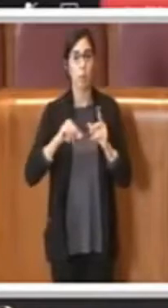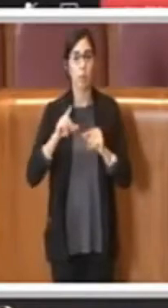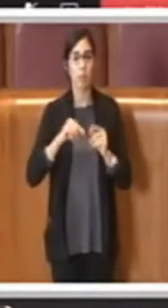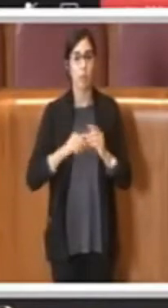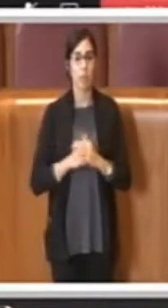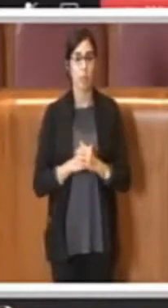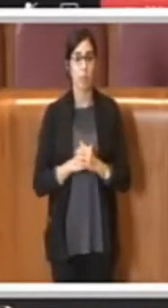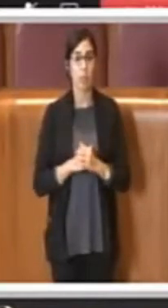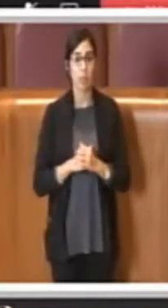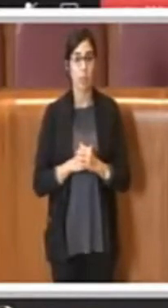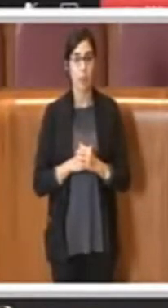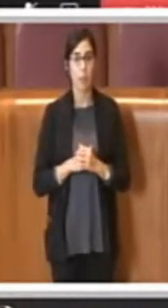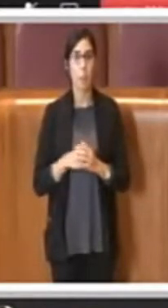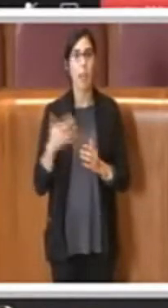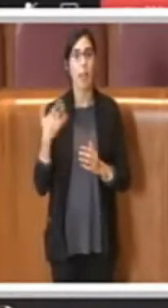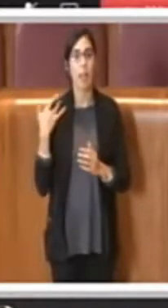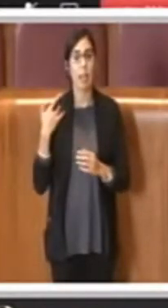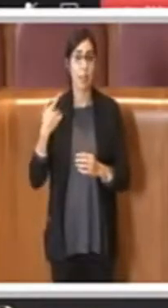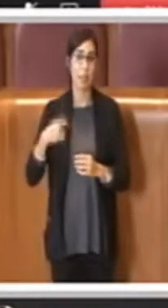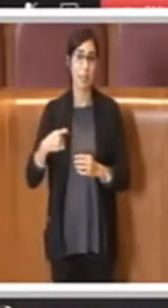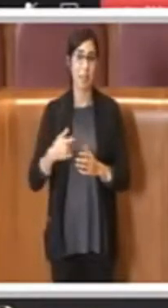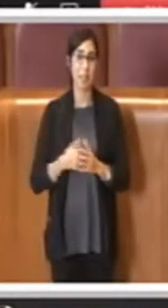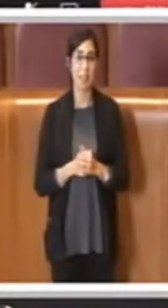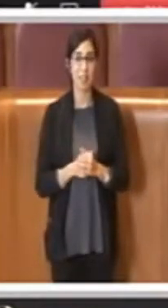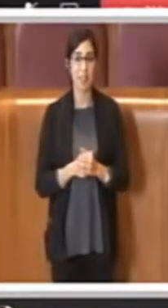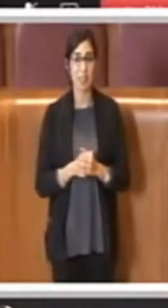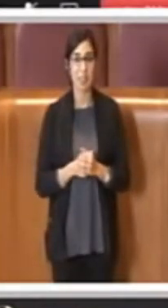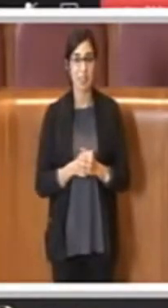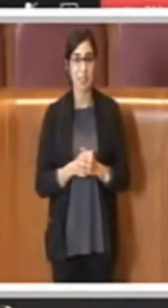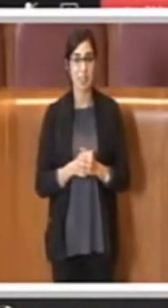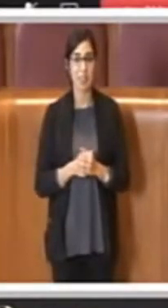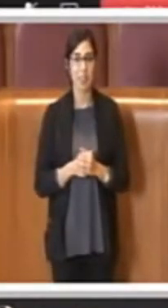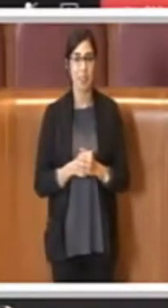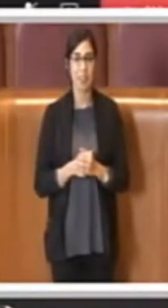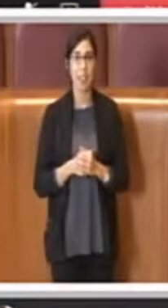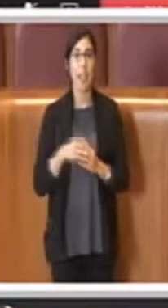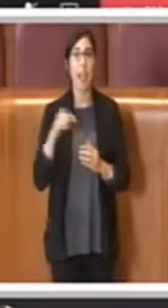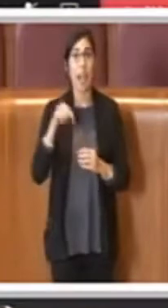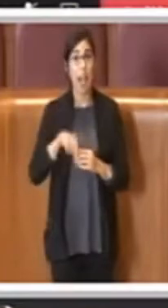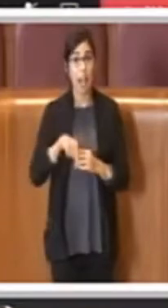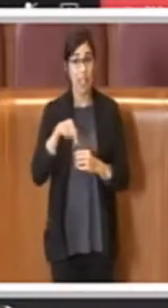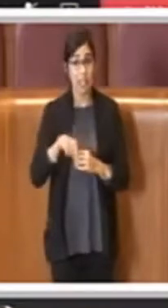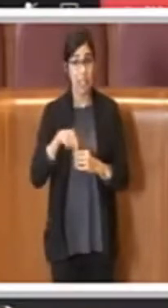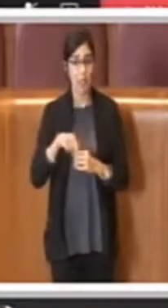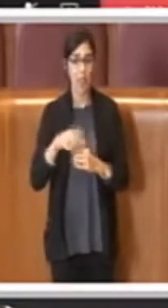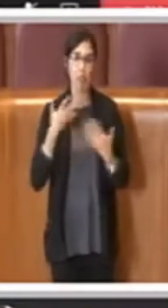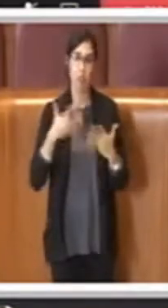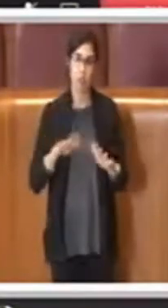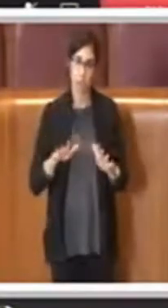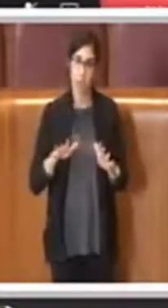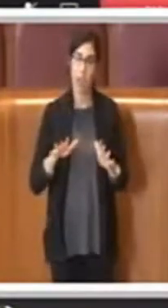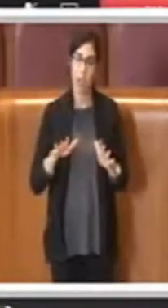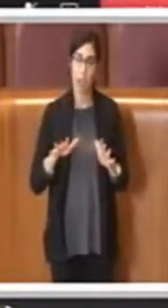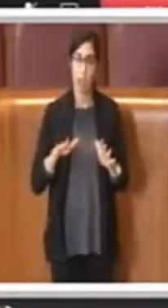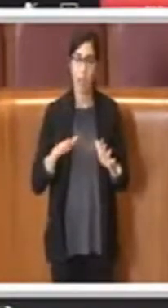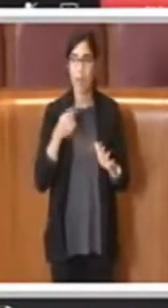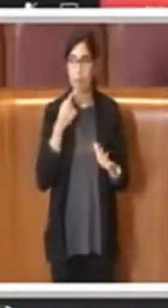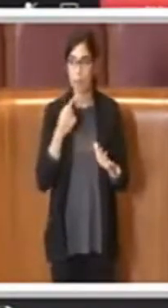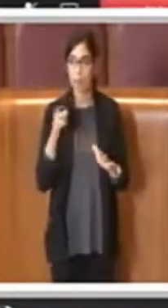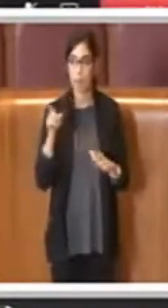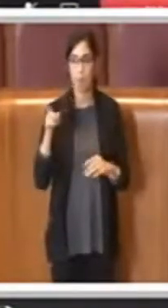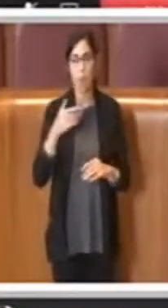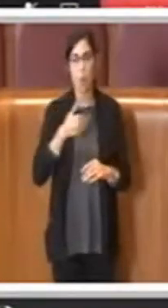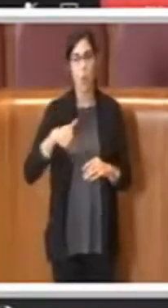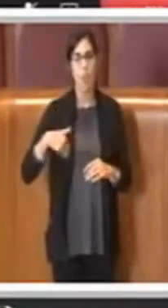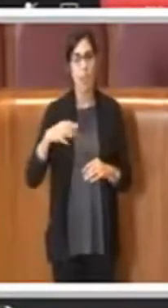Grazie Presidente. Come ha fatto rilevare il consigliere Figliomeni, la